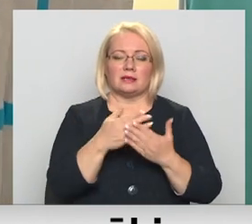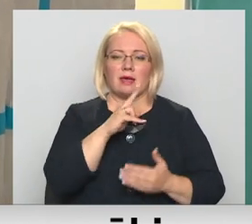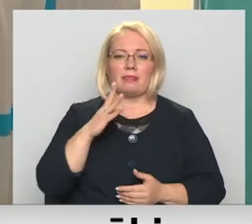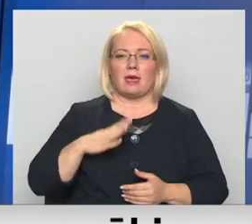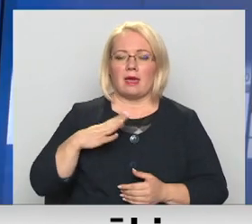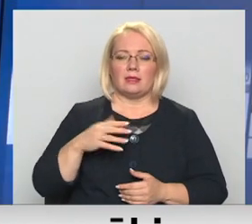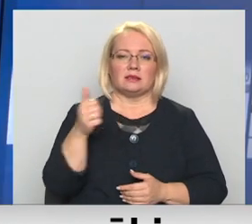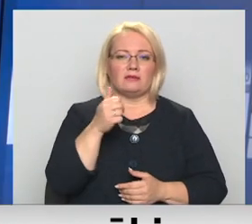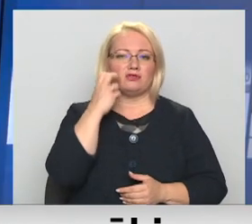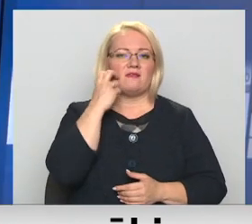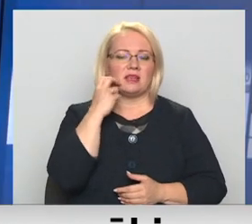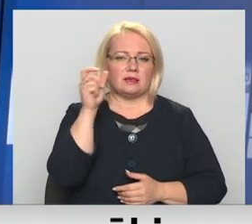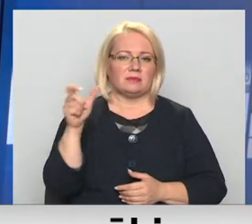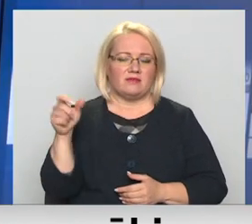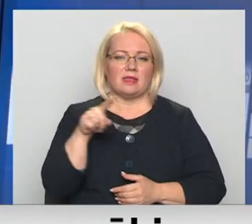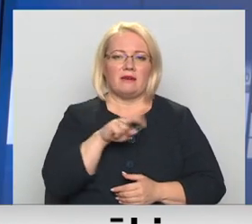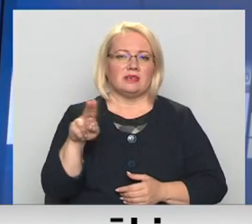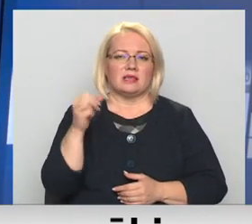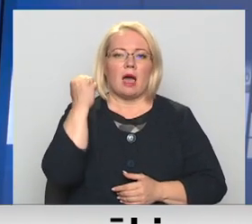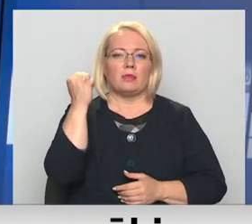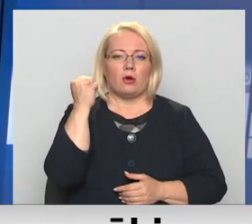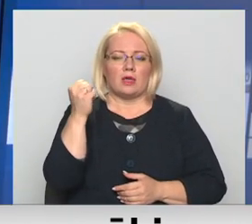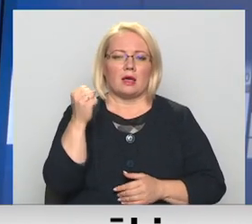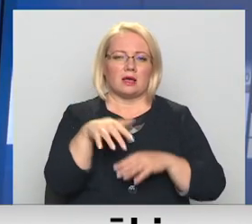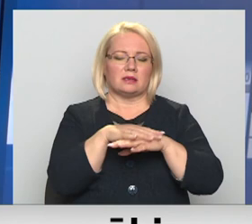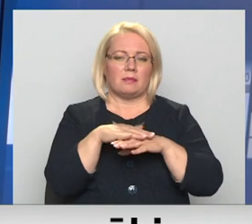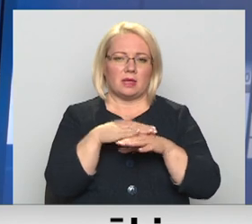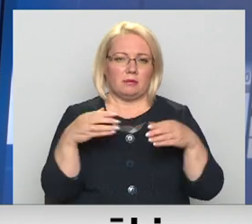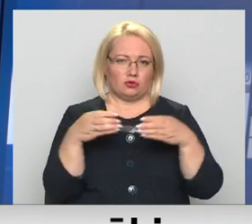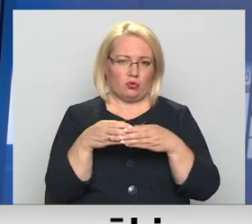cilvēkiem gados, kas ir viena no apdraudētākajām sabiedrības grupām.